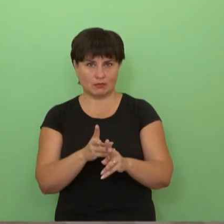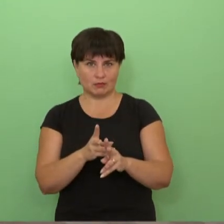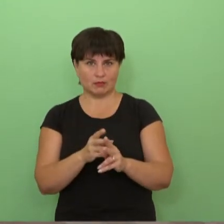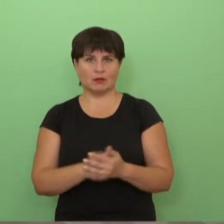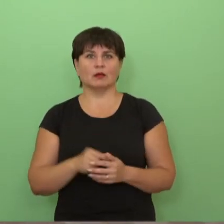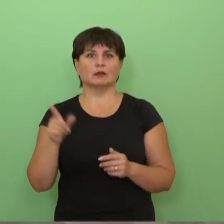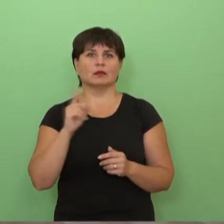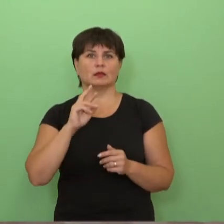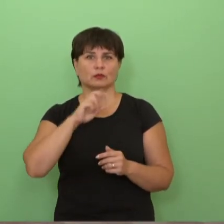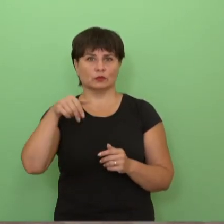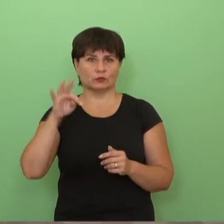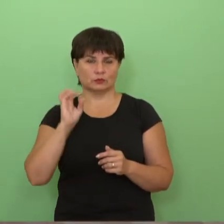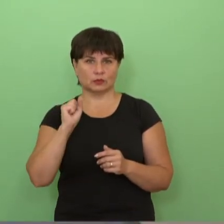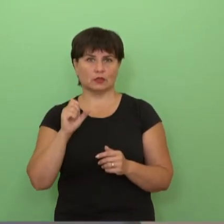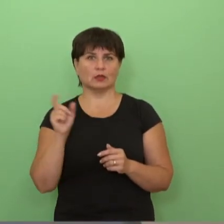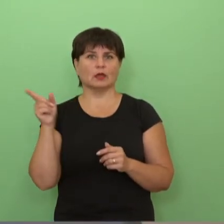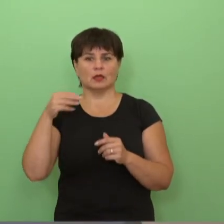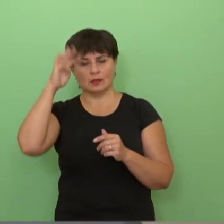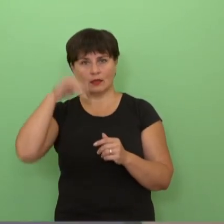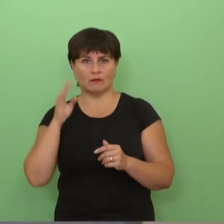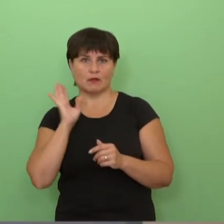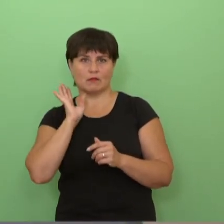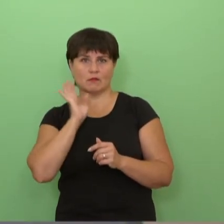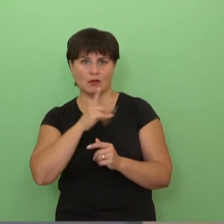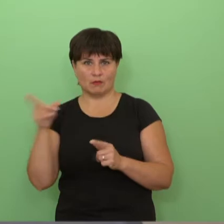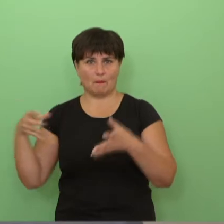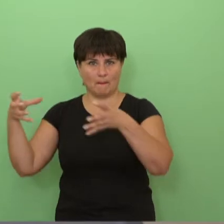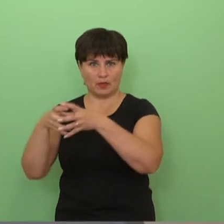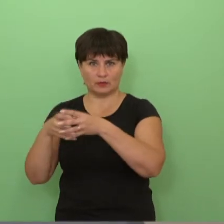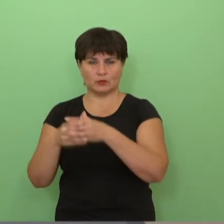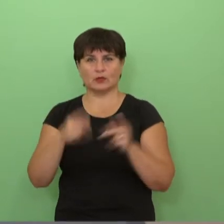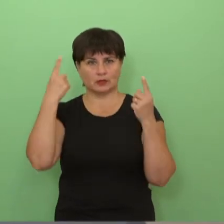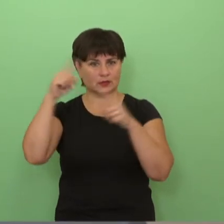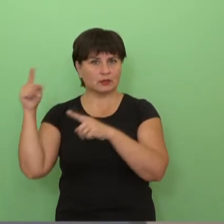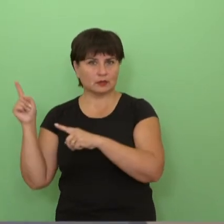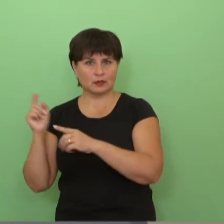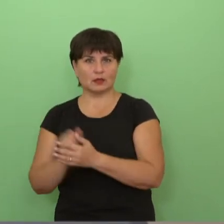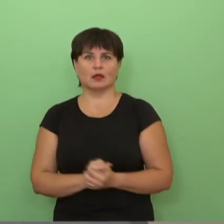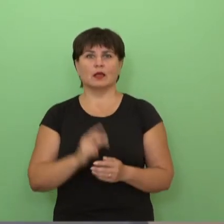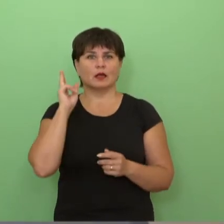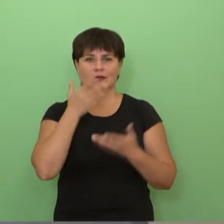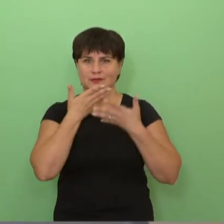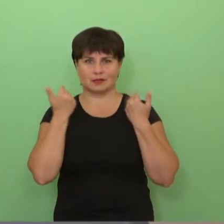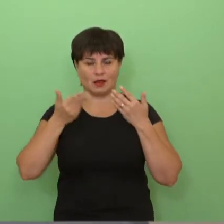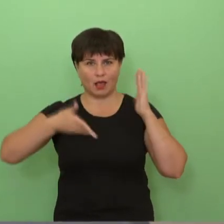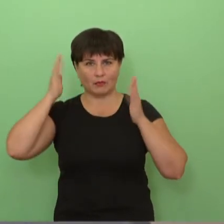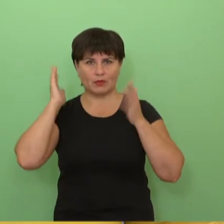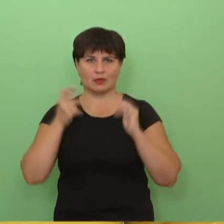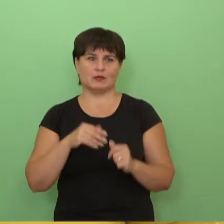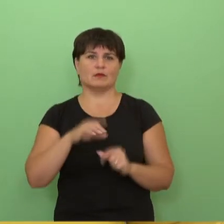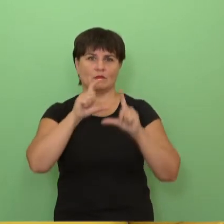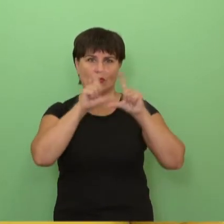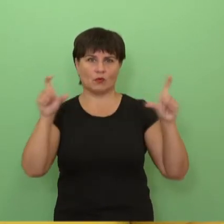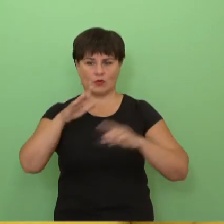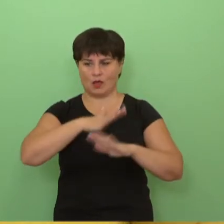bendruomenėjai ir visiems kitiems, kas nesat abejingi mokyklos aplinkoms, kas siūlote idėjas, kas